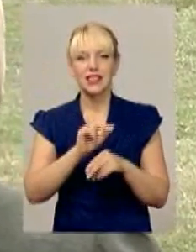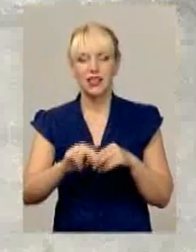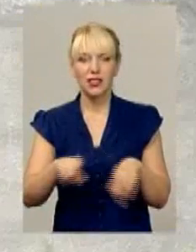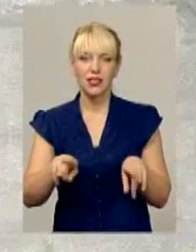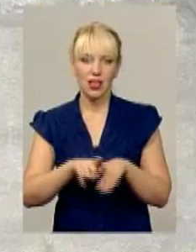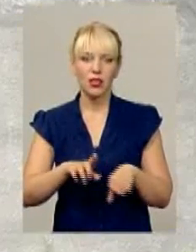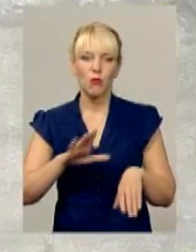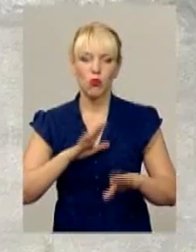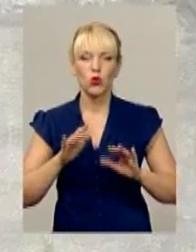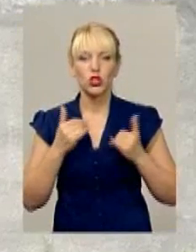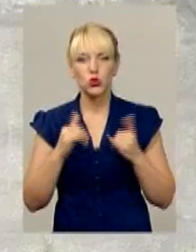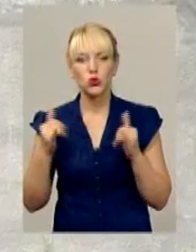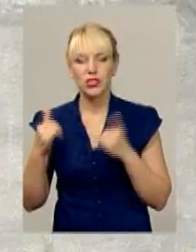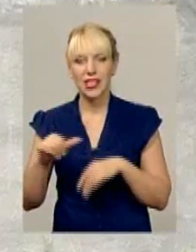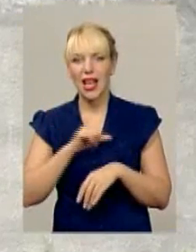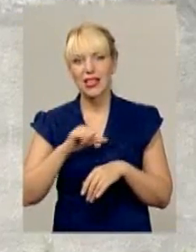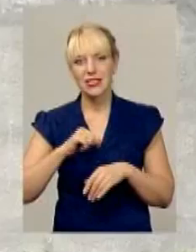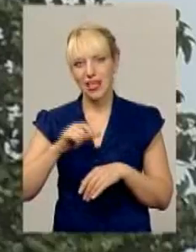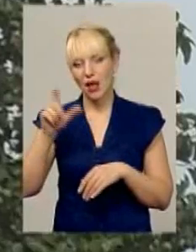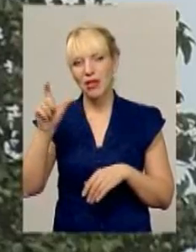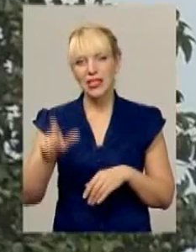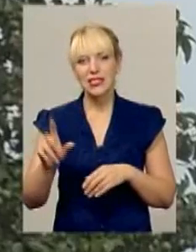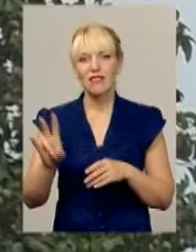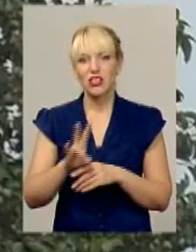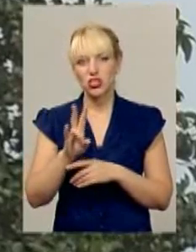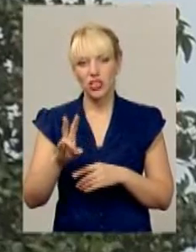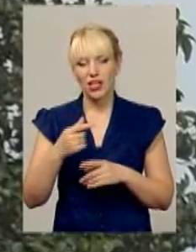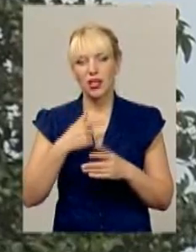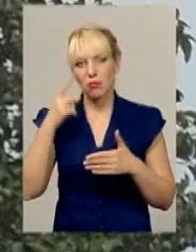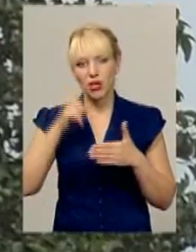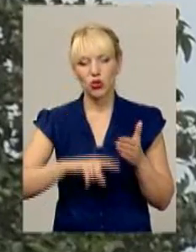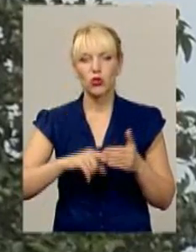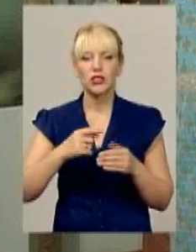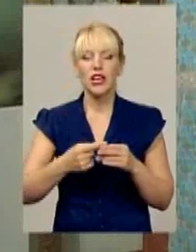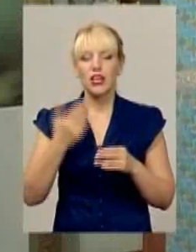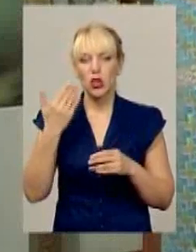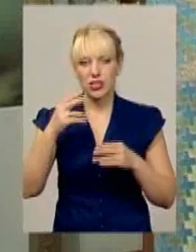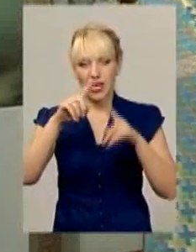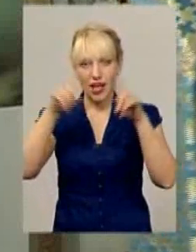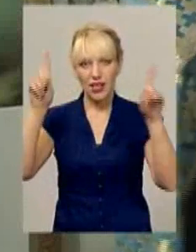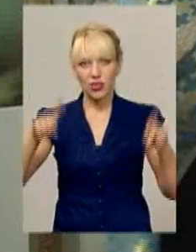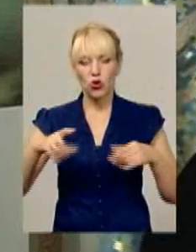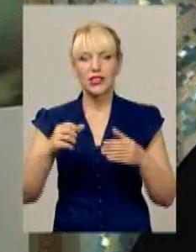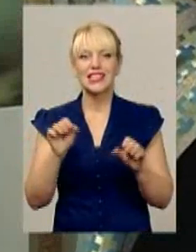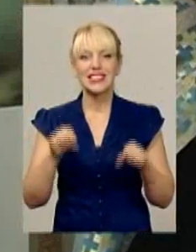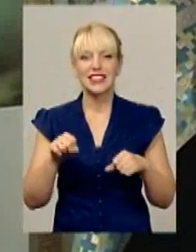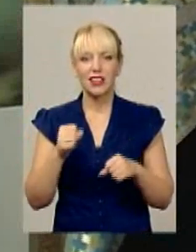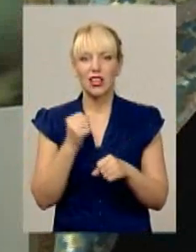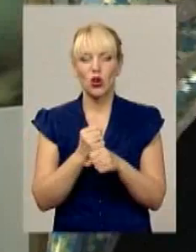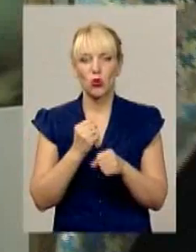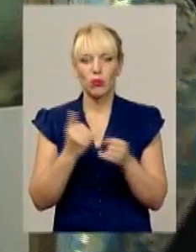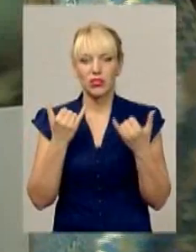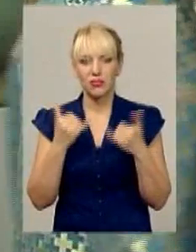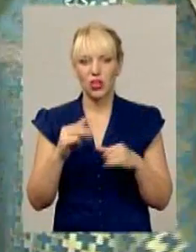такі чудеса. Сам священник переконаний, і без його молитви образ здатний творити дива. Проте, ніхто з парафіян після